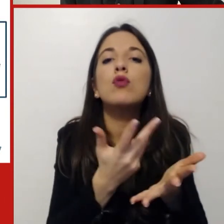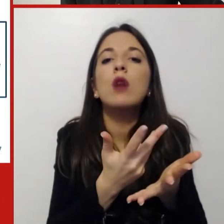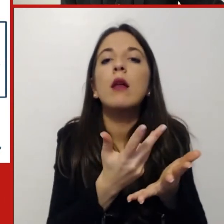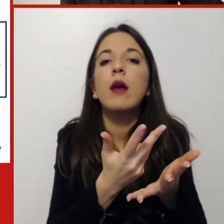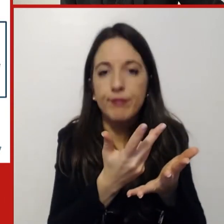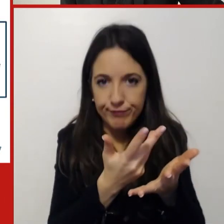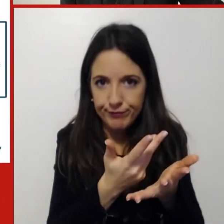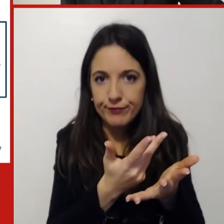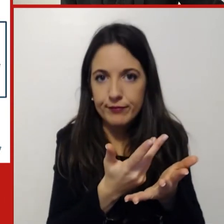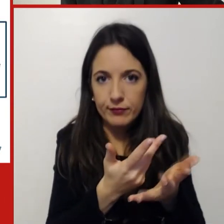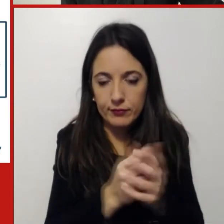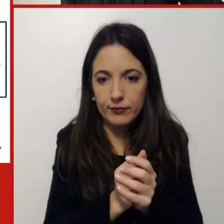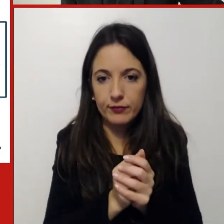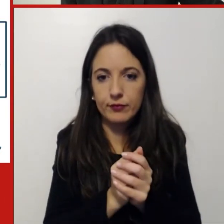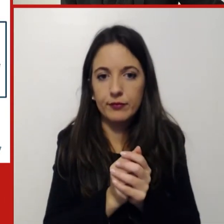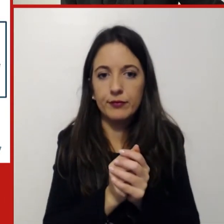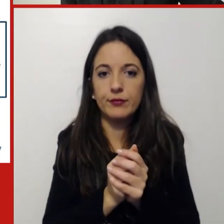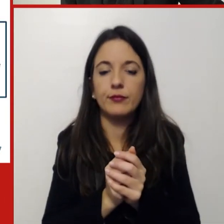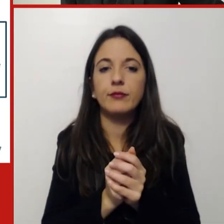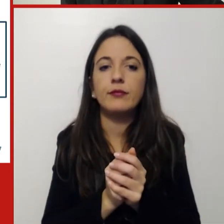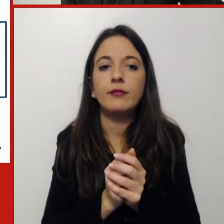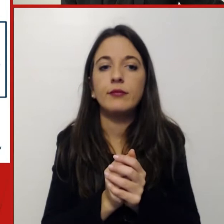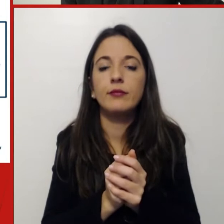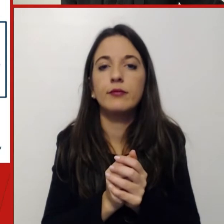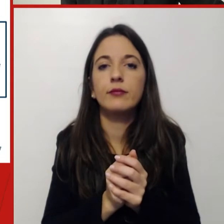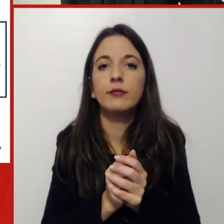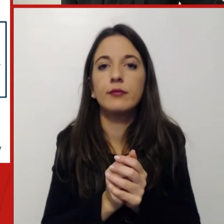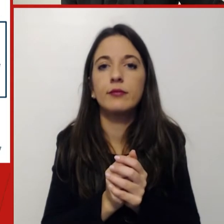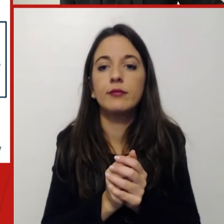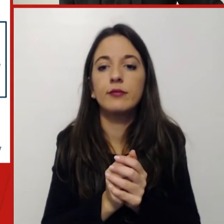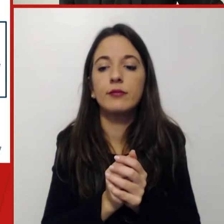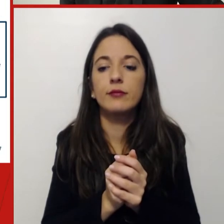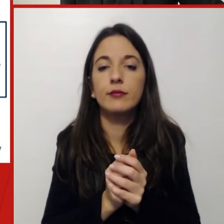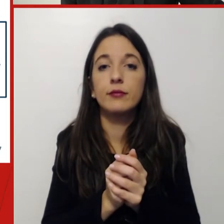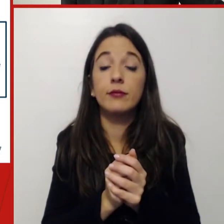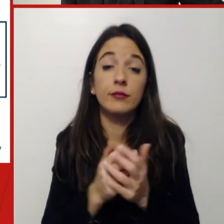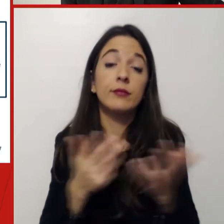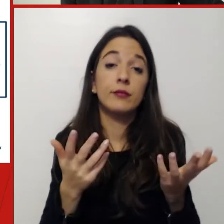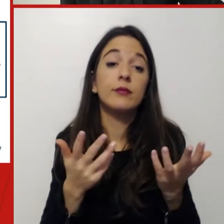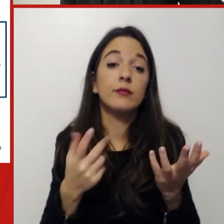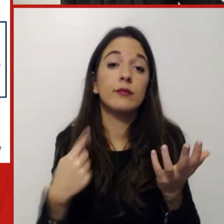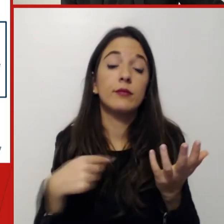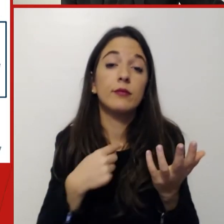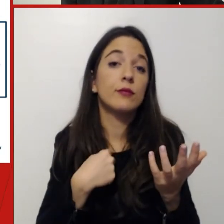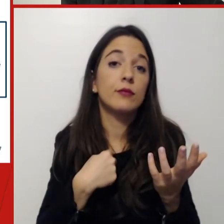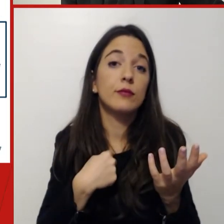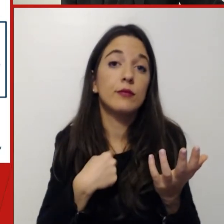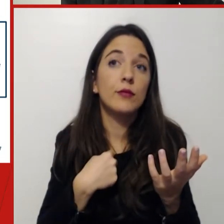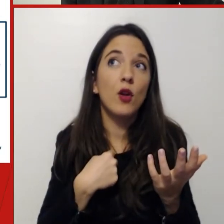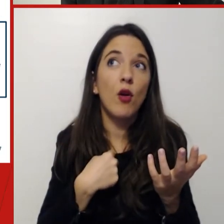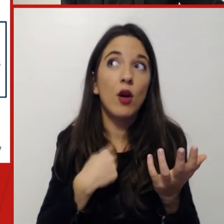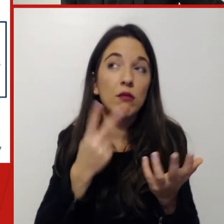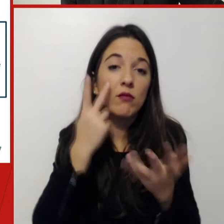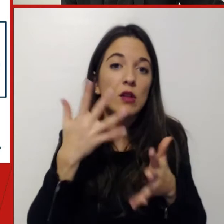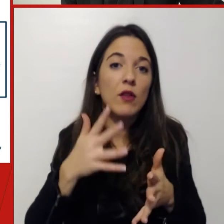Bene, quindi alcuni elementi che possiamo apprendere da ciò che oggi le organizzazioni